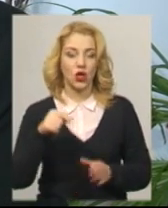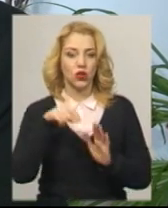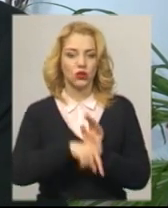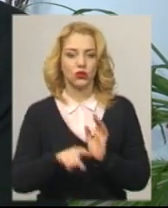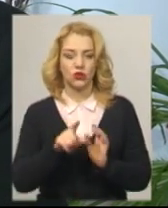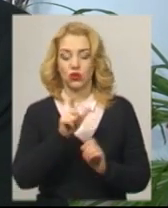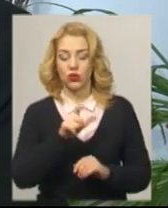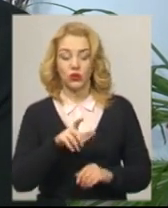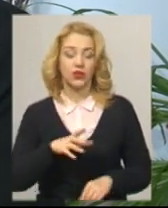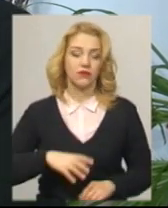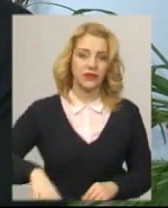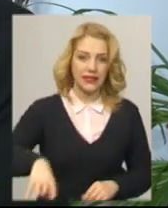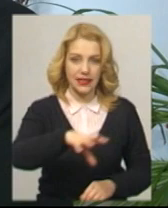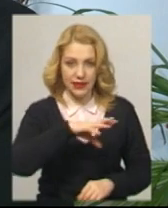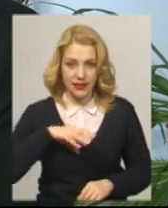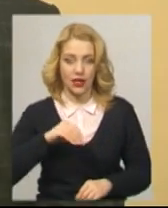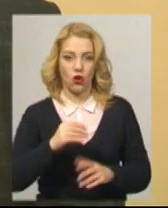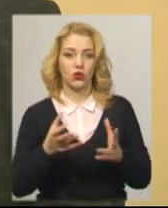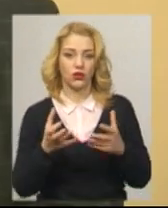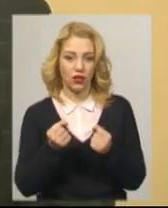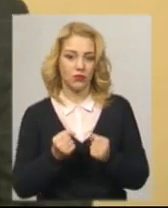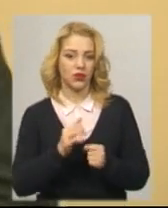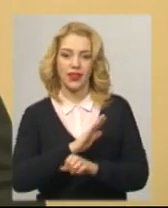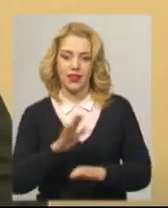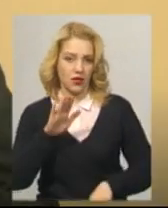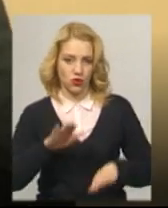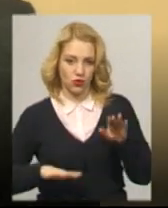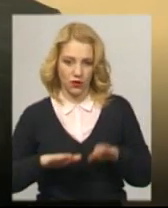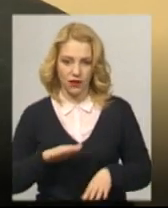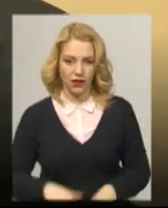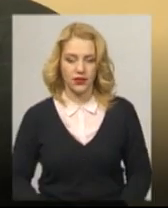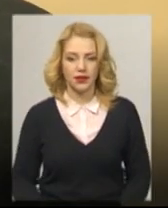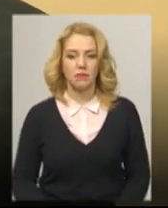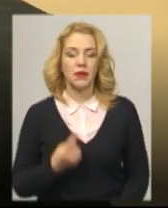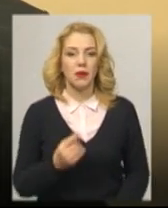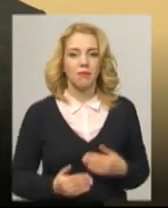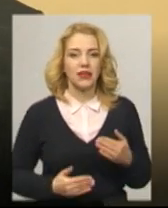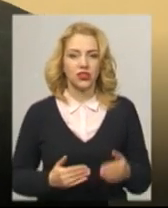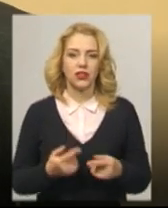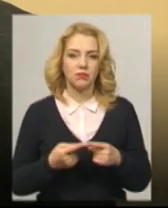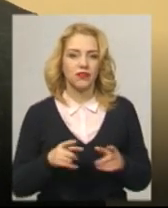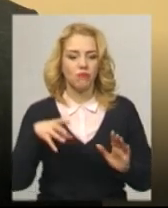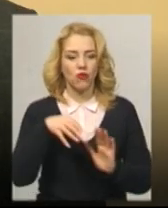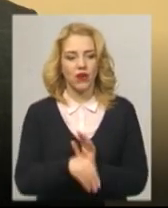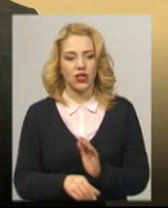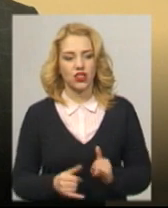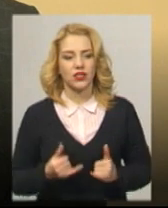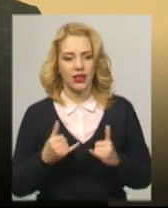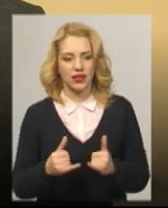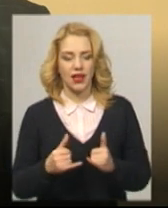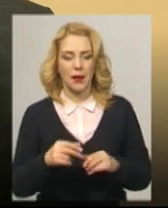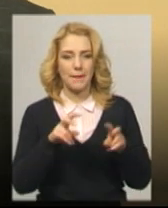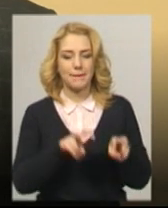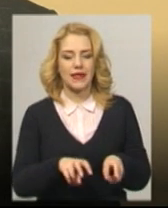люди отримають всі, можуть не сумніватися. Перший етап нас включає саме в запровадження для пасажирів пільгових